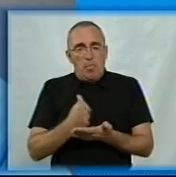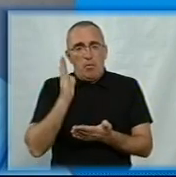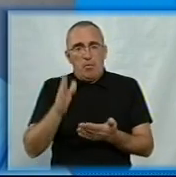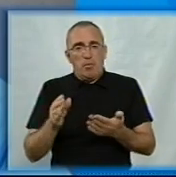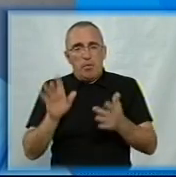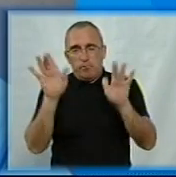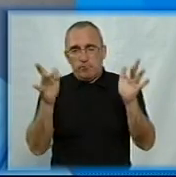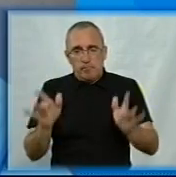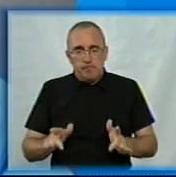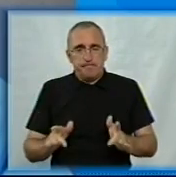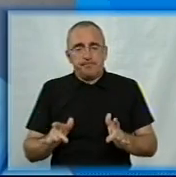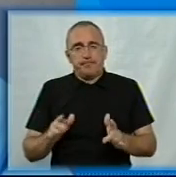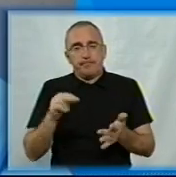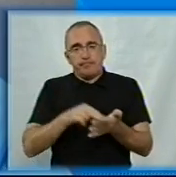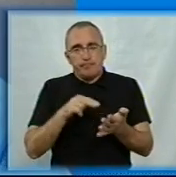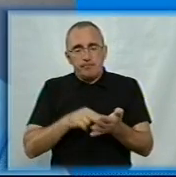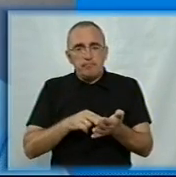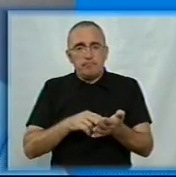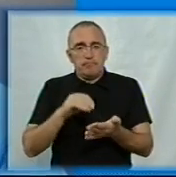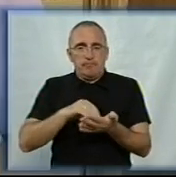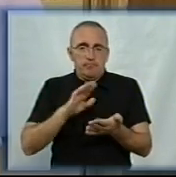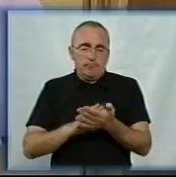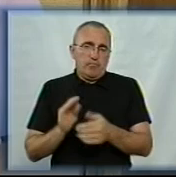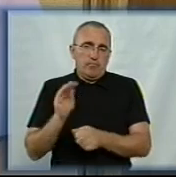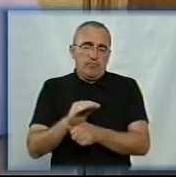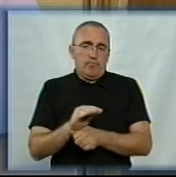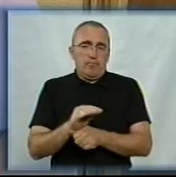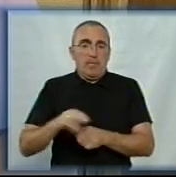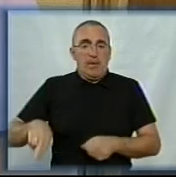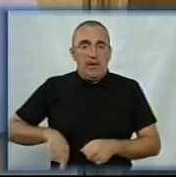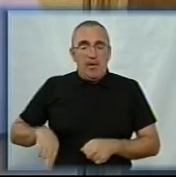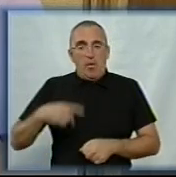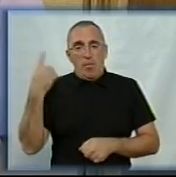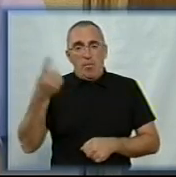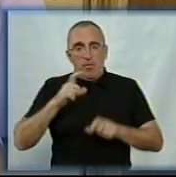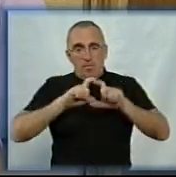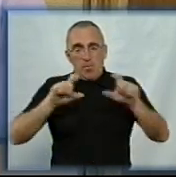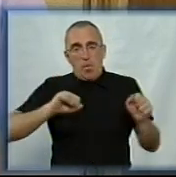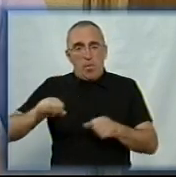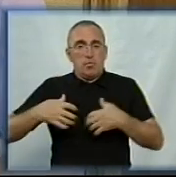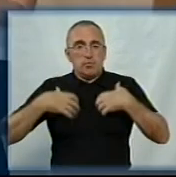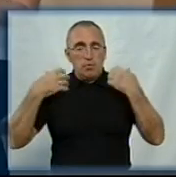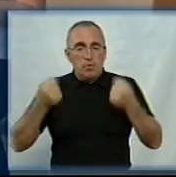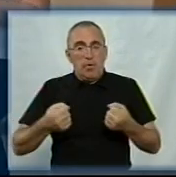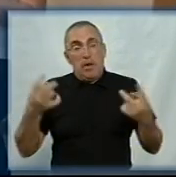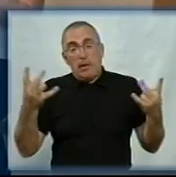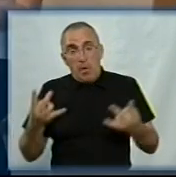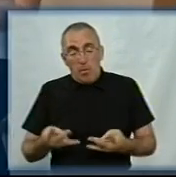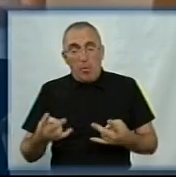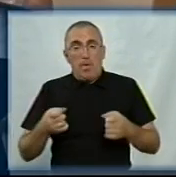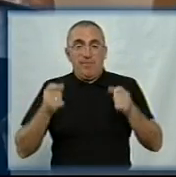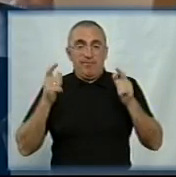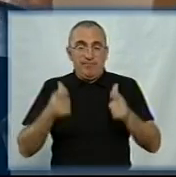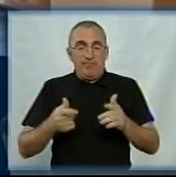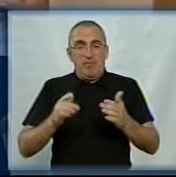приховуватися за тарифом за привількований випадок. За словами директора обласного департаменту охорони здоров'я, за необхідності, згідно